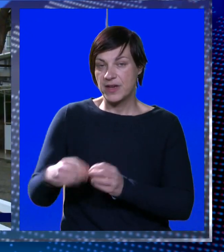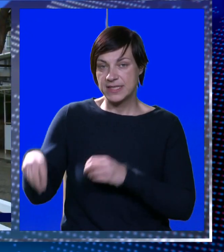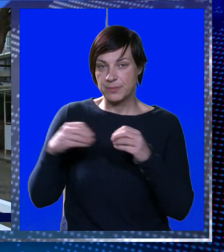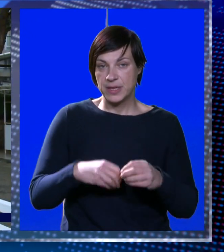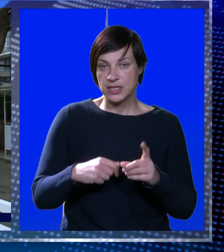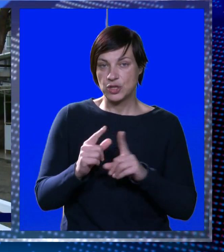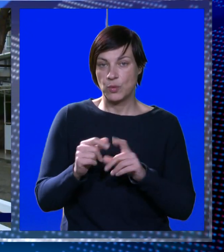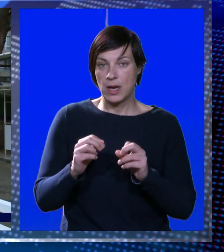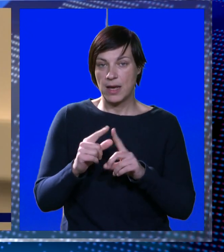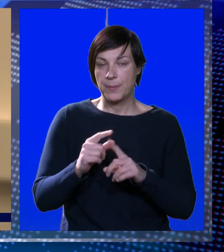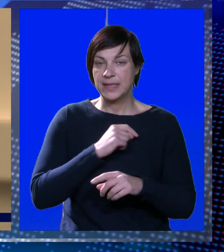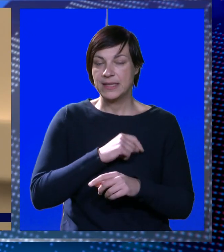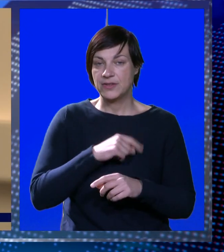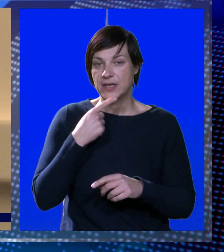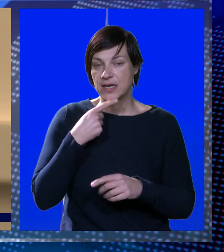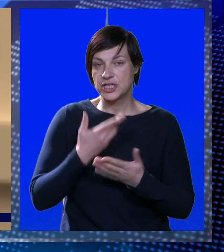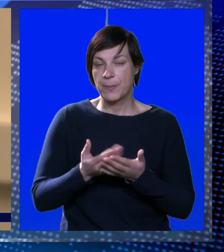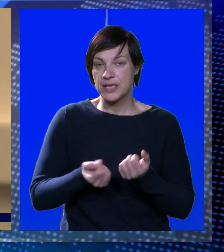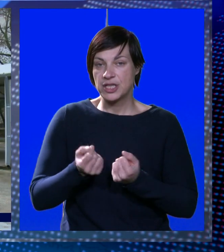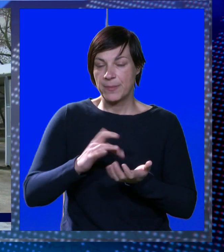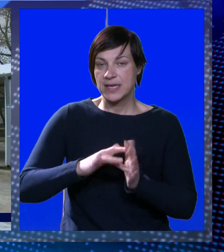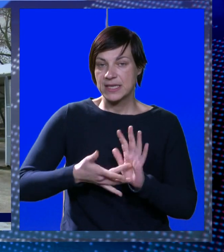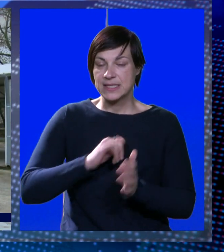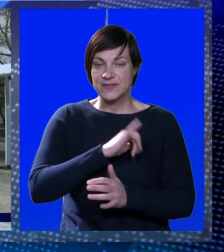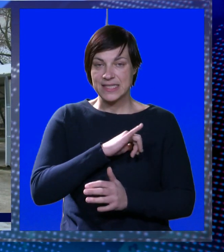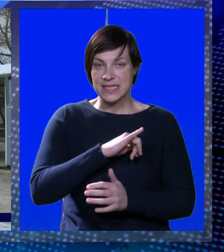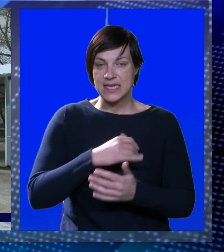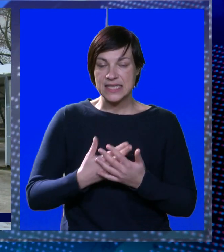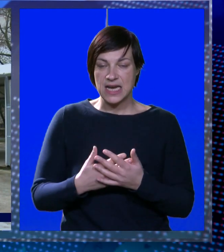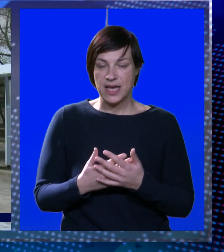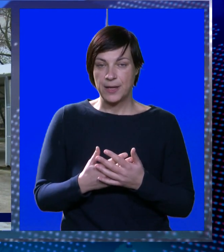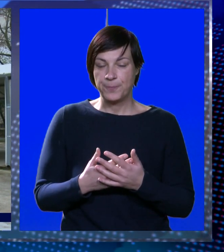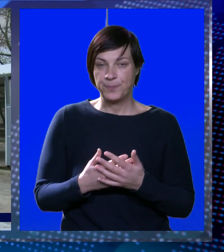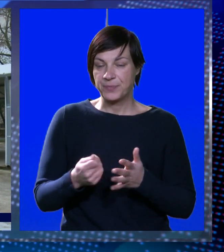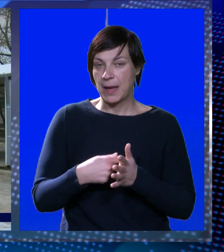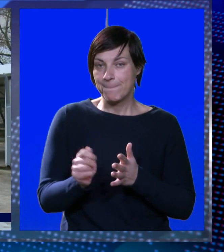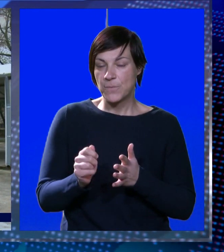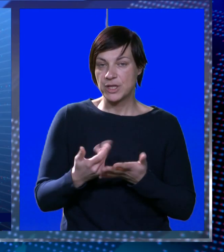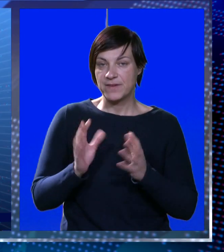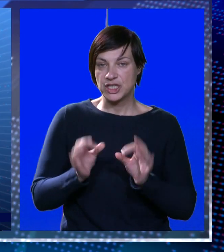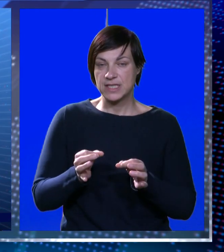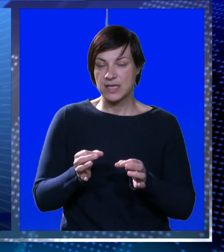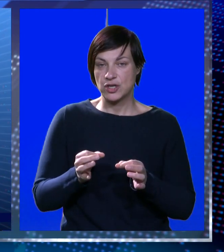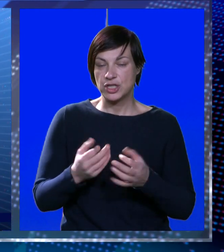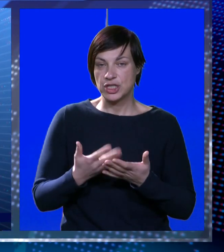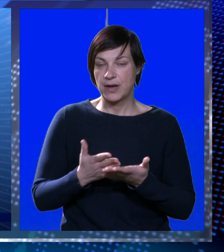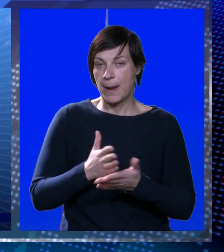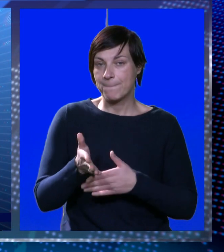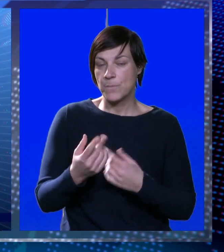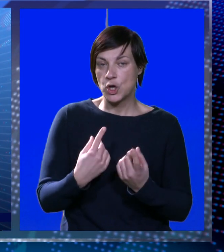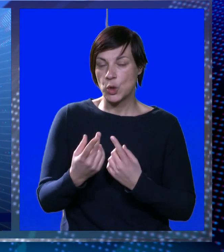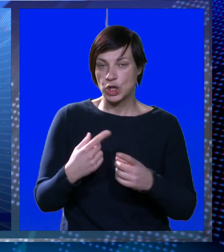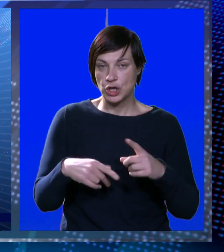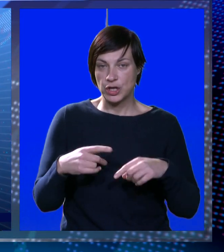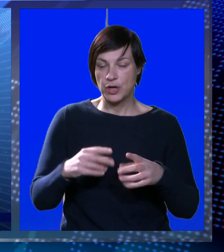fazi preći u Lapad. Direktorica tvrdi, bit će i parkinga za sve zainteresirane. Znači, prodavačima će se sigurati nesmetan